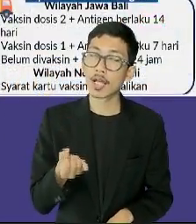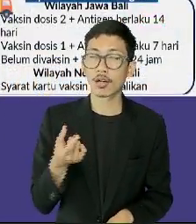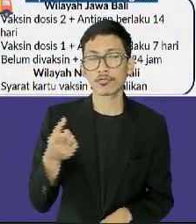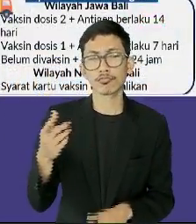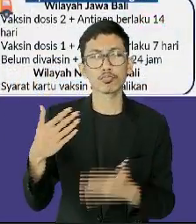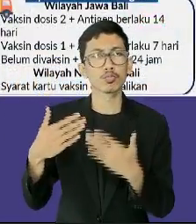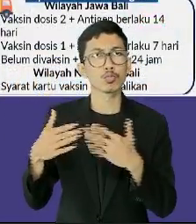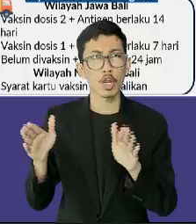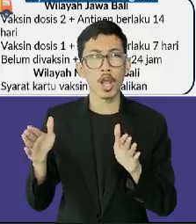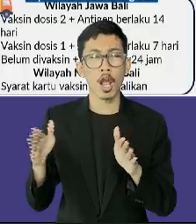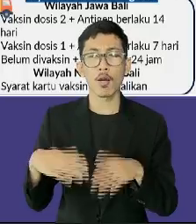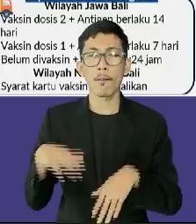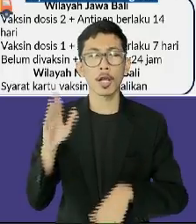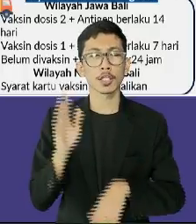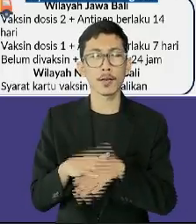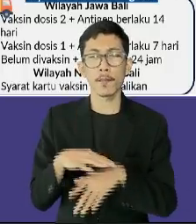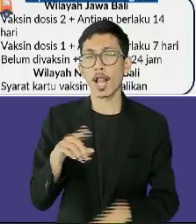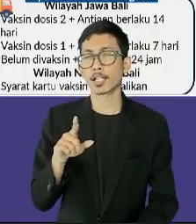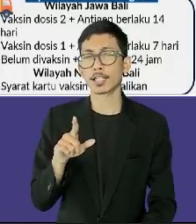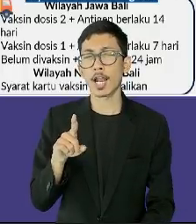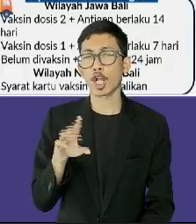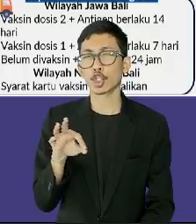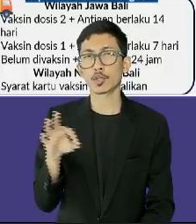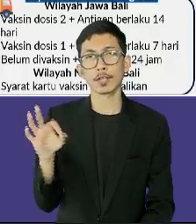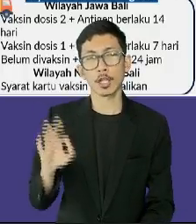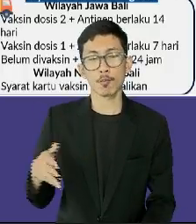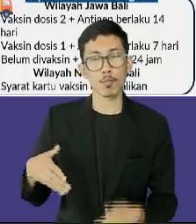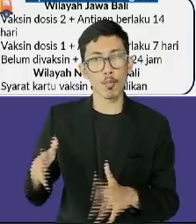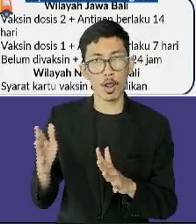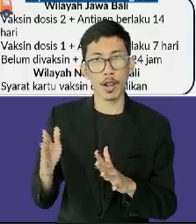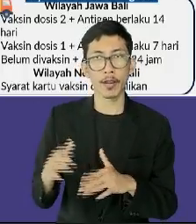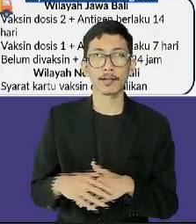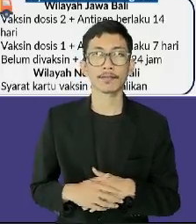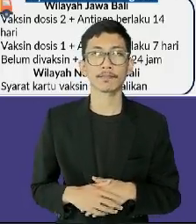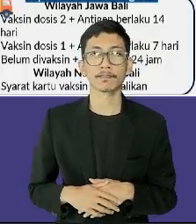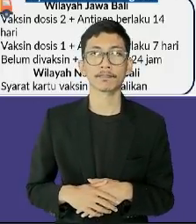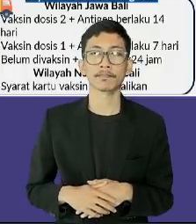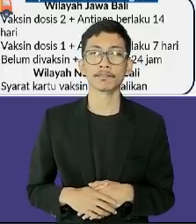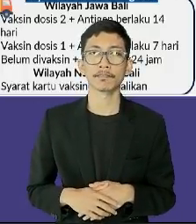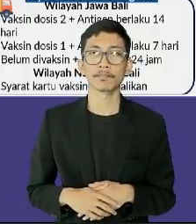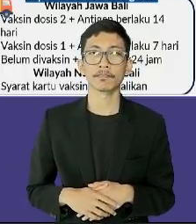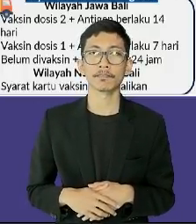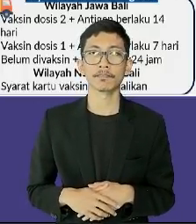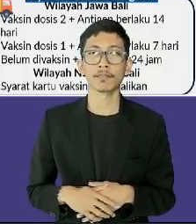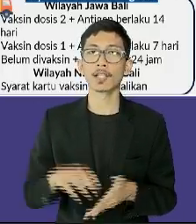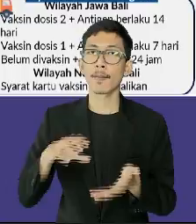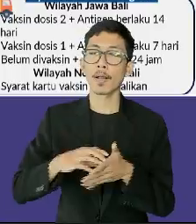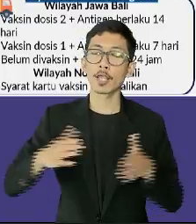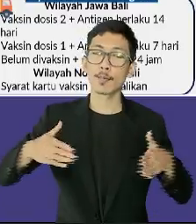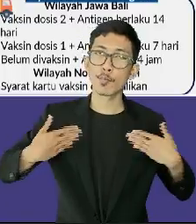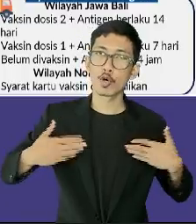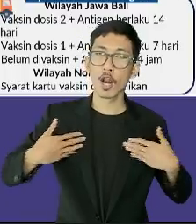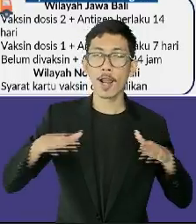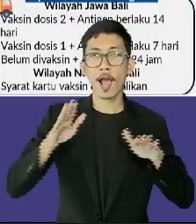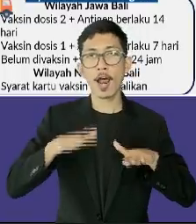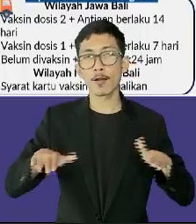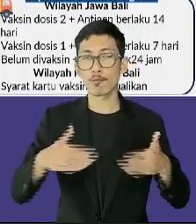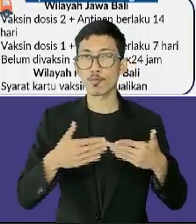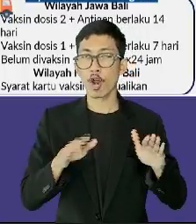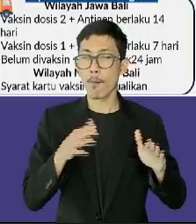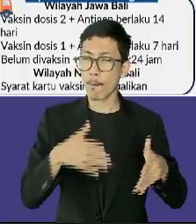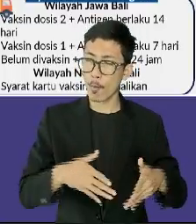kapasitas maksimal 100% dengan rincian tempat bermain atau hiburan anak bisa beroperasi dengan syarat